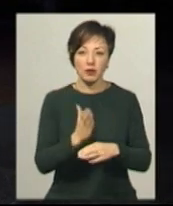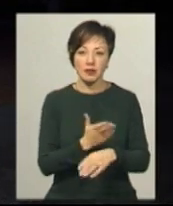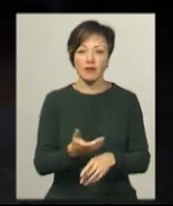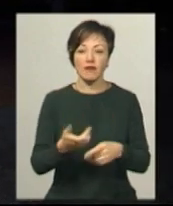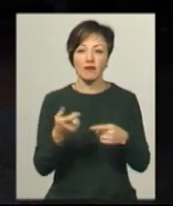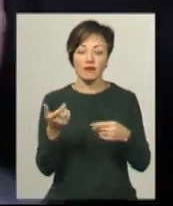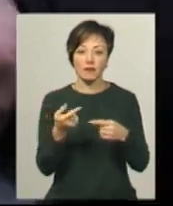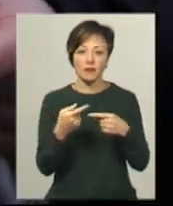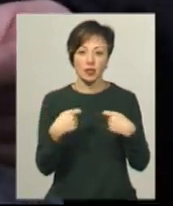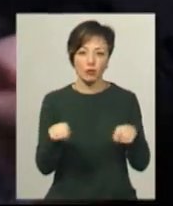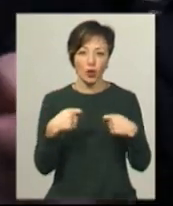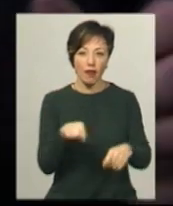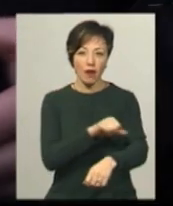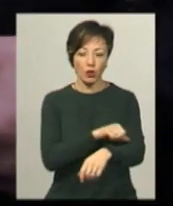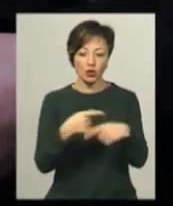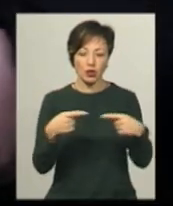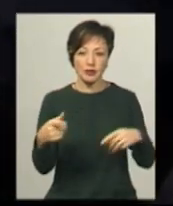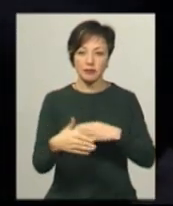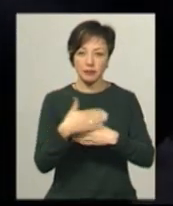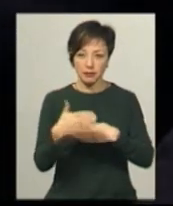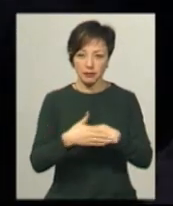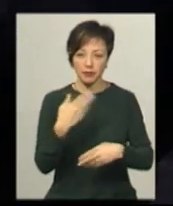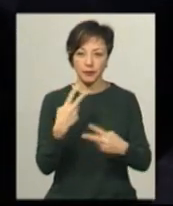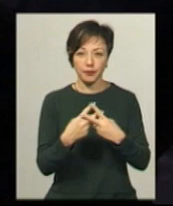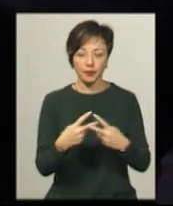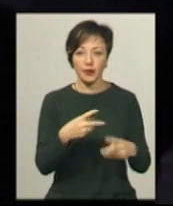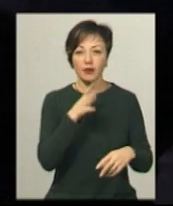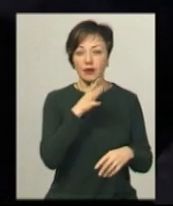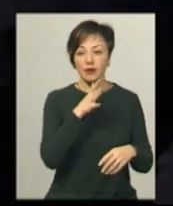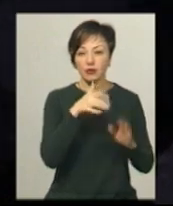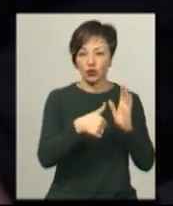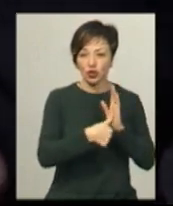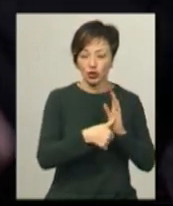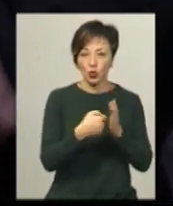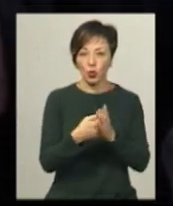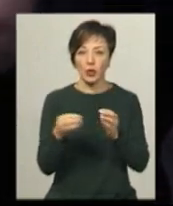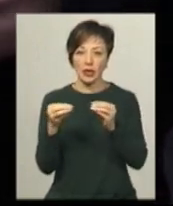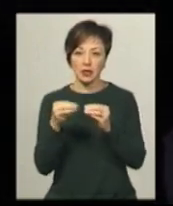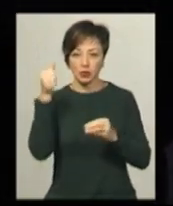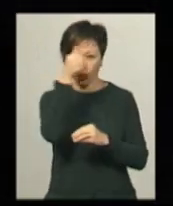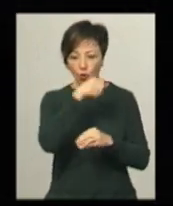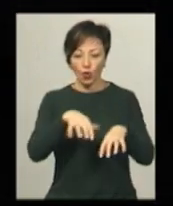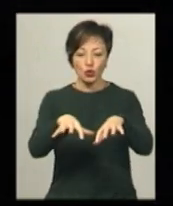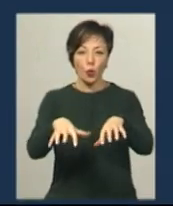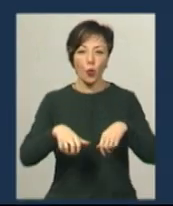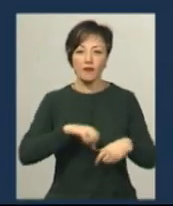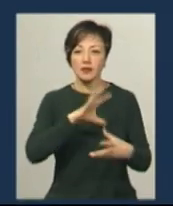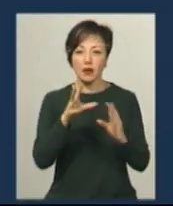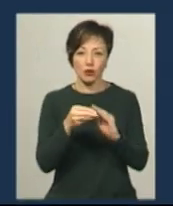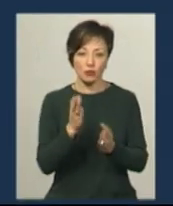збут наркотичних речовин. Санкція передбачає позбавлення волі строком від 6 до 10 років з конфіскацією майна.